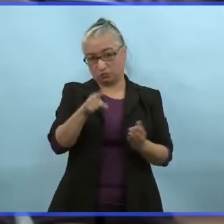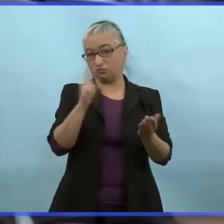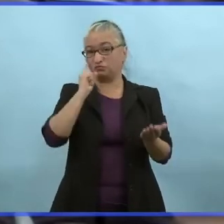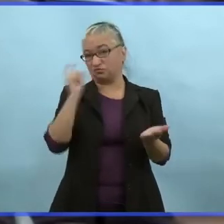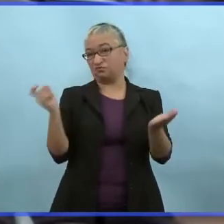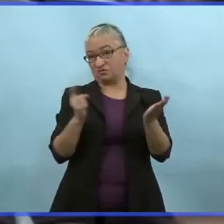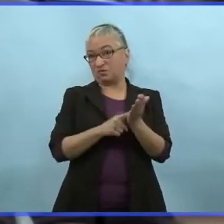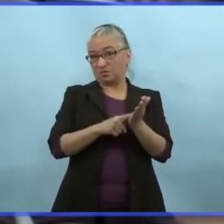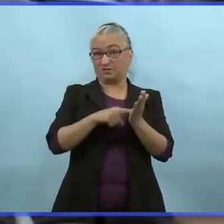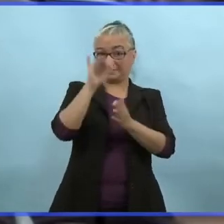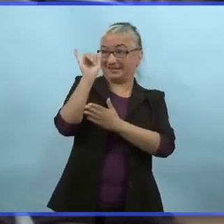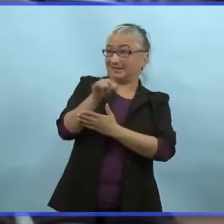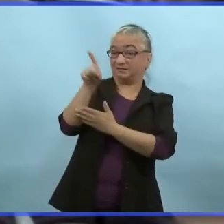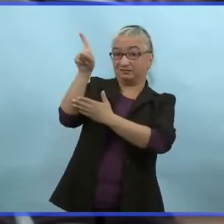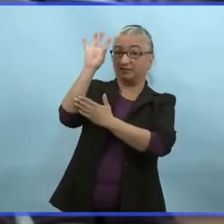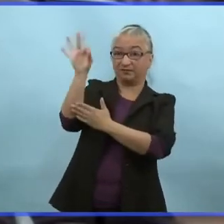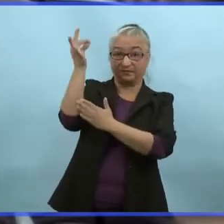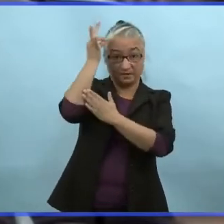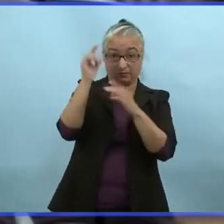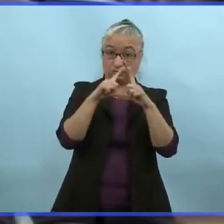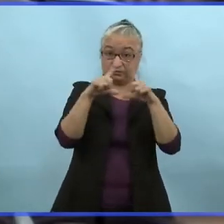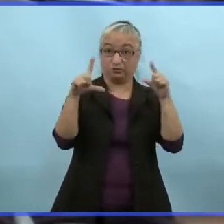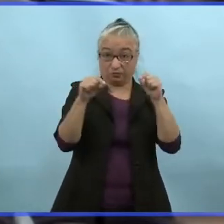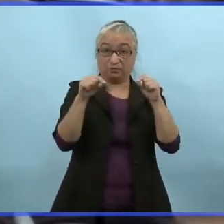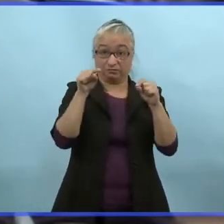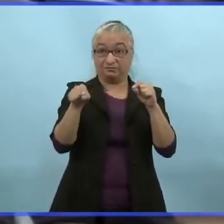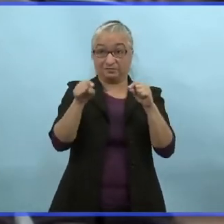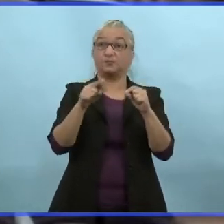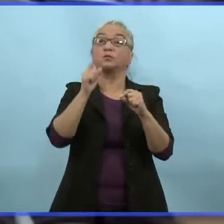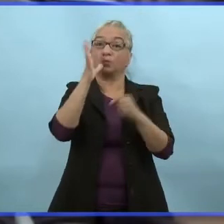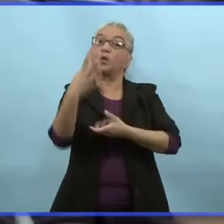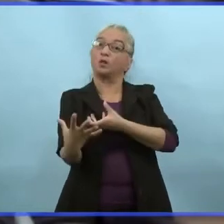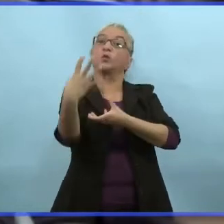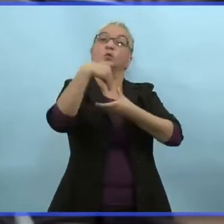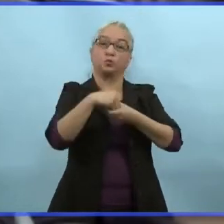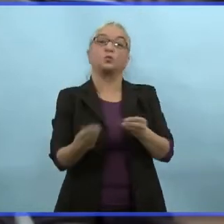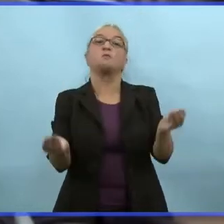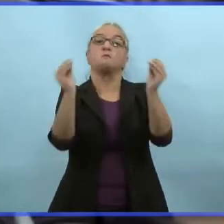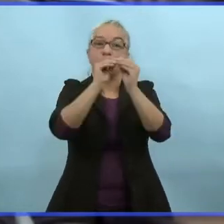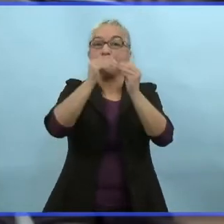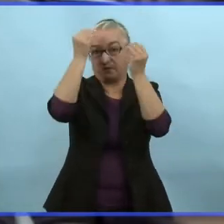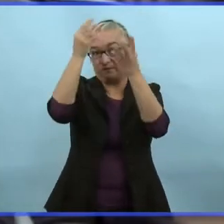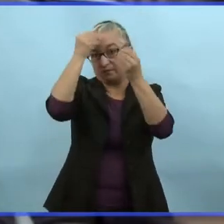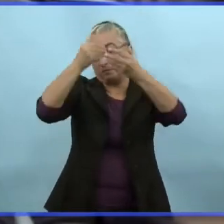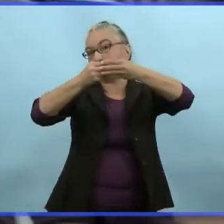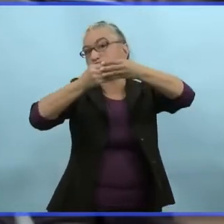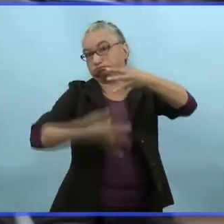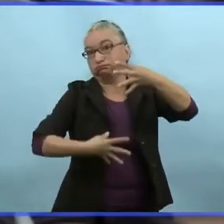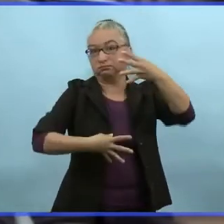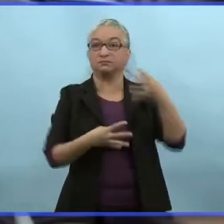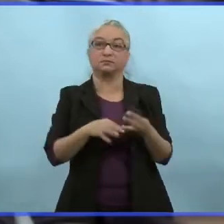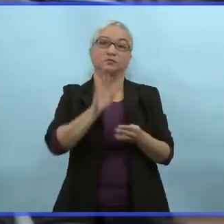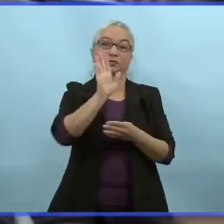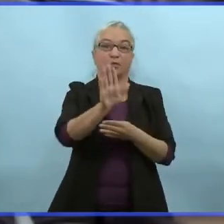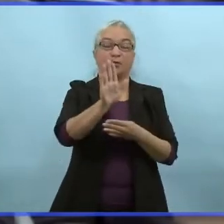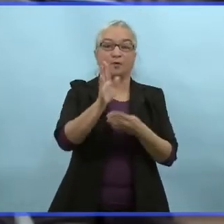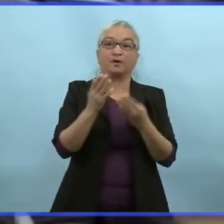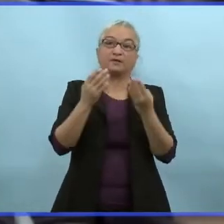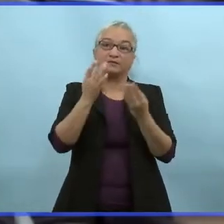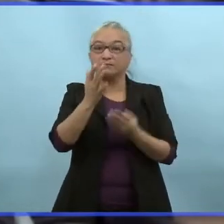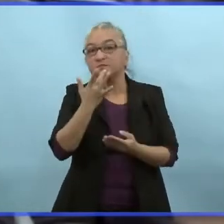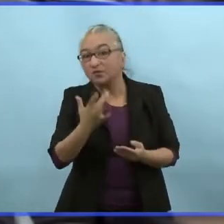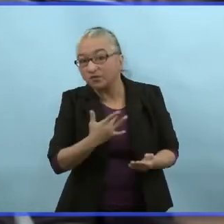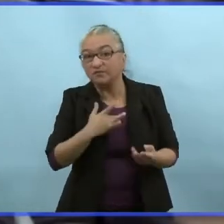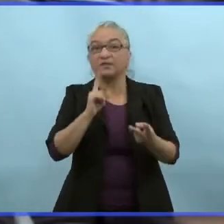Vous remarquerez que la carte fédérale comprend beaucoup plus de renseignements à propos de vous, votre date de naissance,